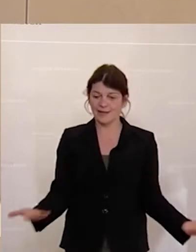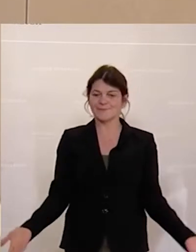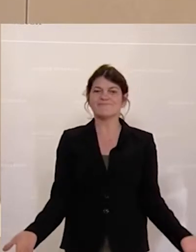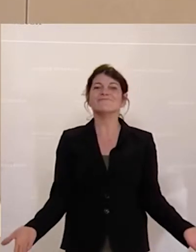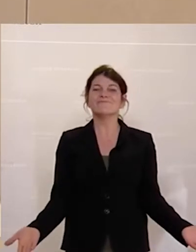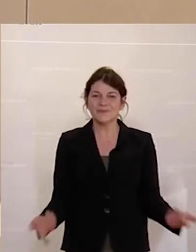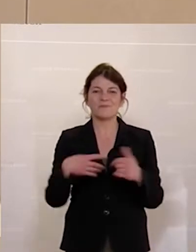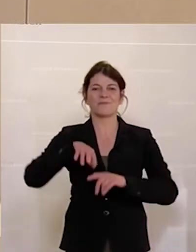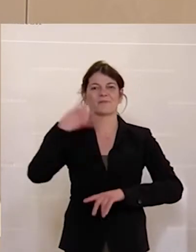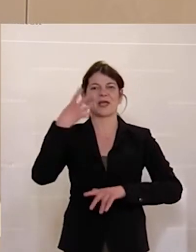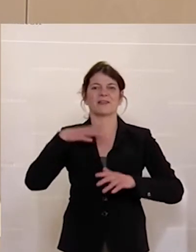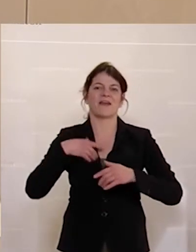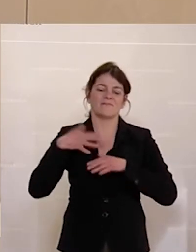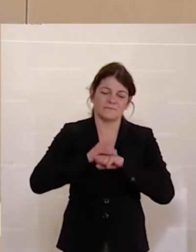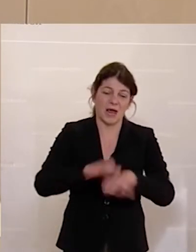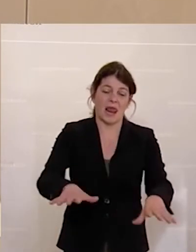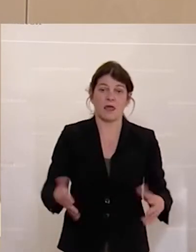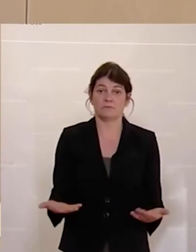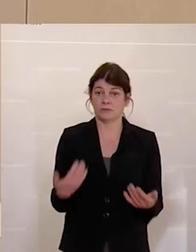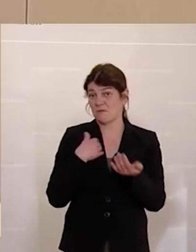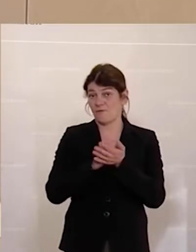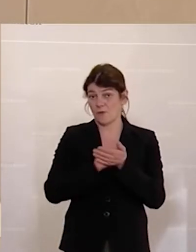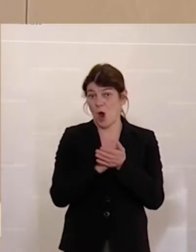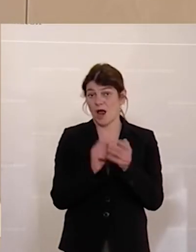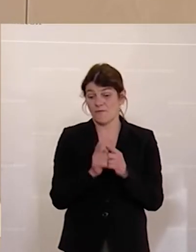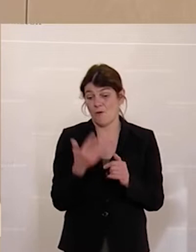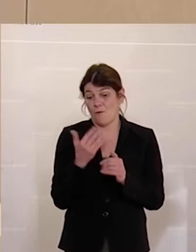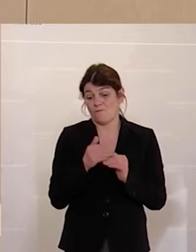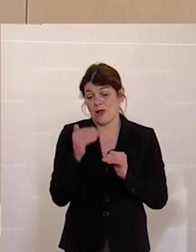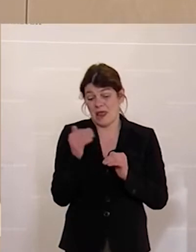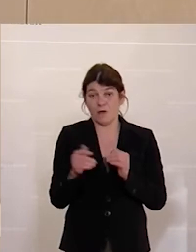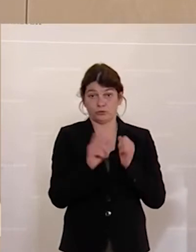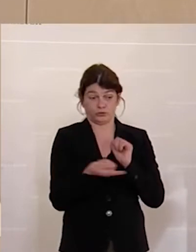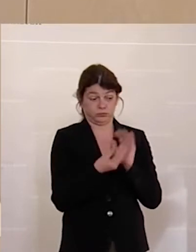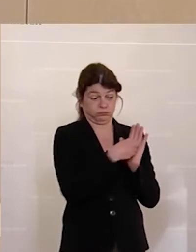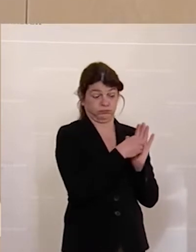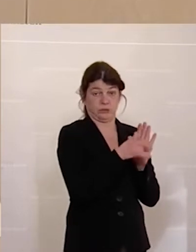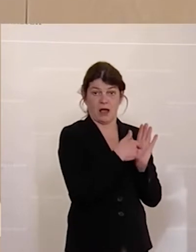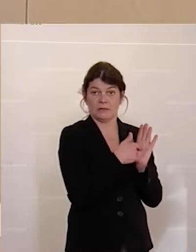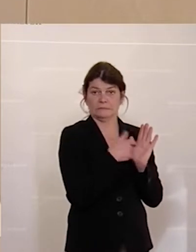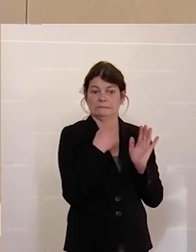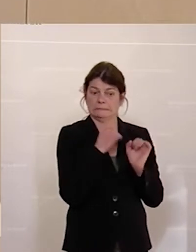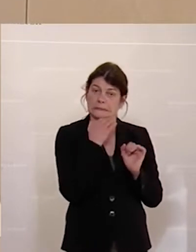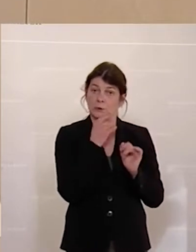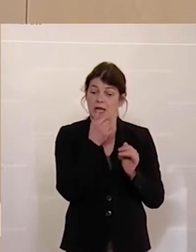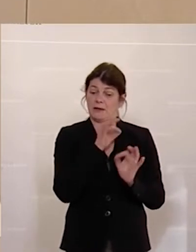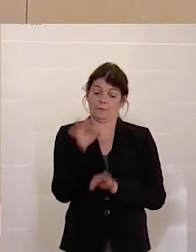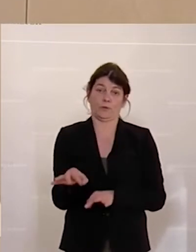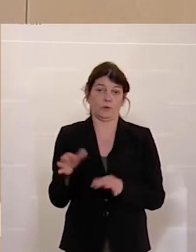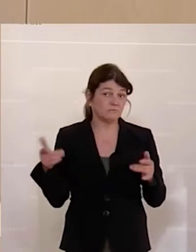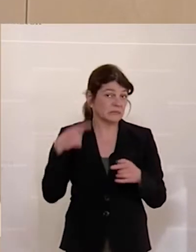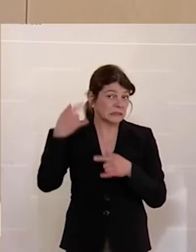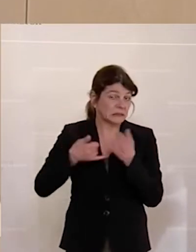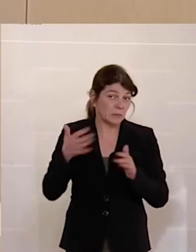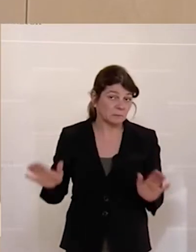nächste vierte Welle. Und ja, ich würde mich freuen, wenn wir mit diesen fünf Milliarden, die im Budget drinnen sind, auskommen würden im nächsten Jahr. Aber ich bin da beim Kollegen Fuchs.